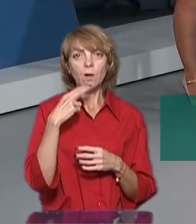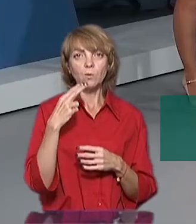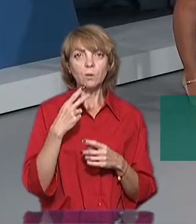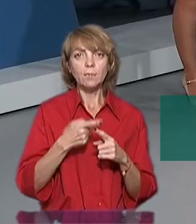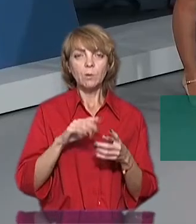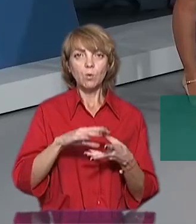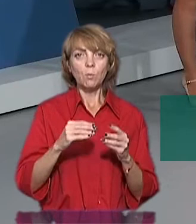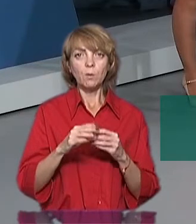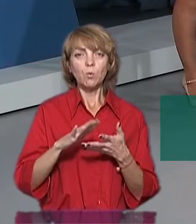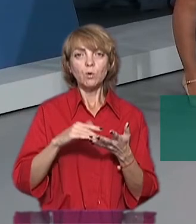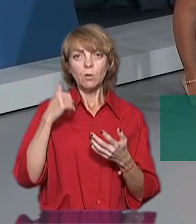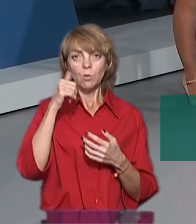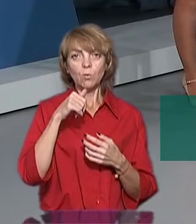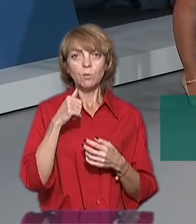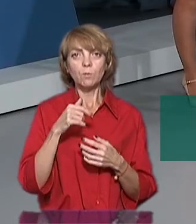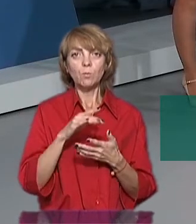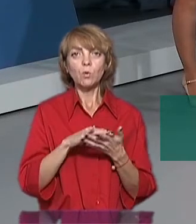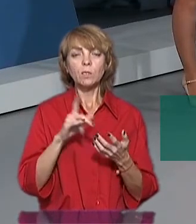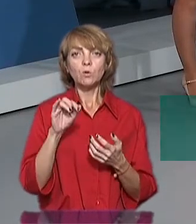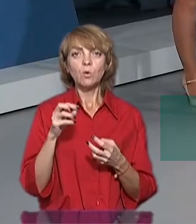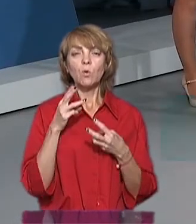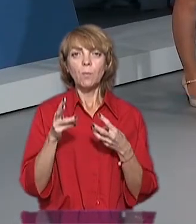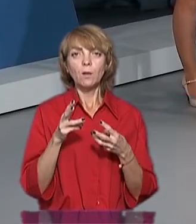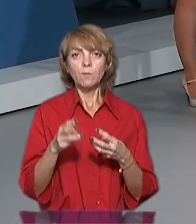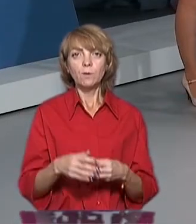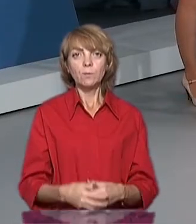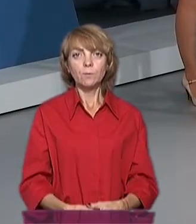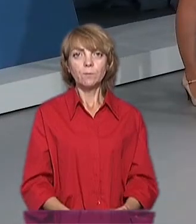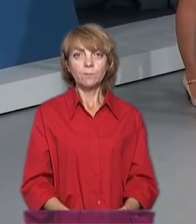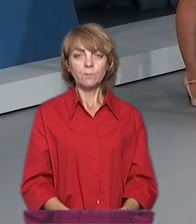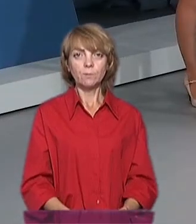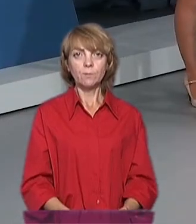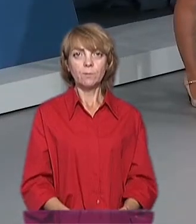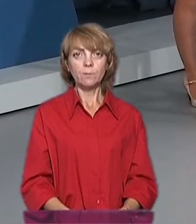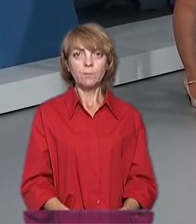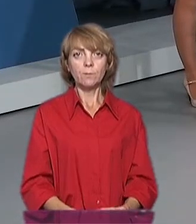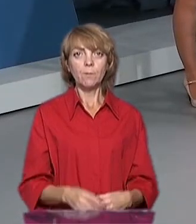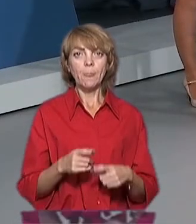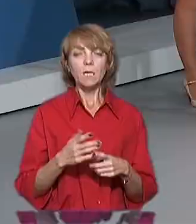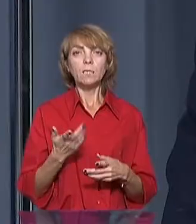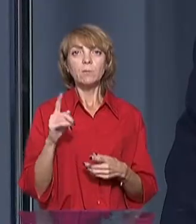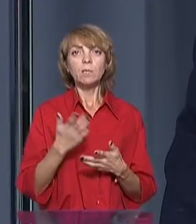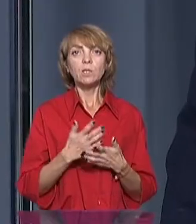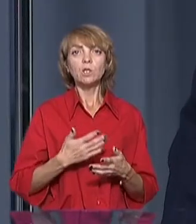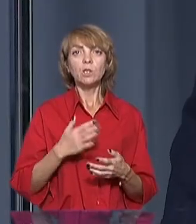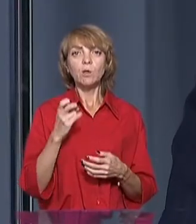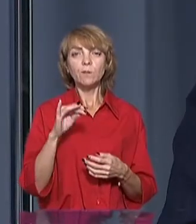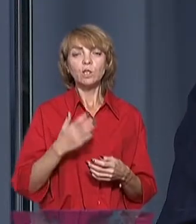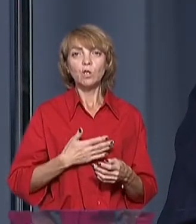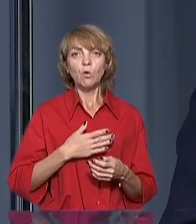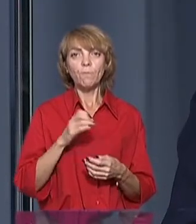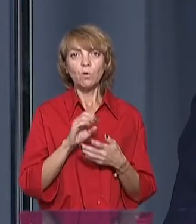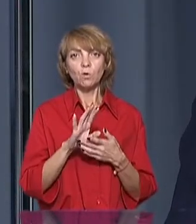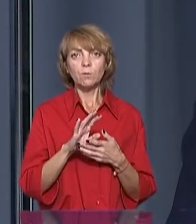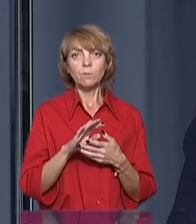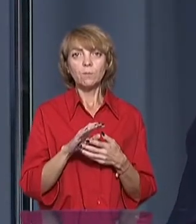ці проблеми протягом року, протягом сезону опалювання? Там дійсно, квартирний житловий фонд. Це всі міста